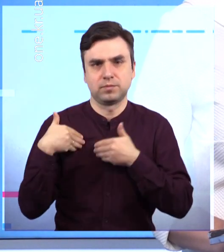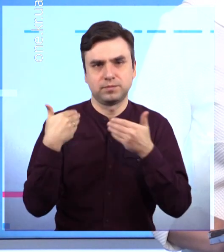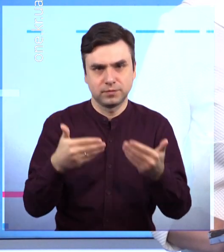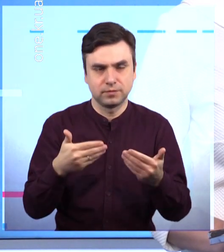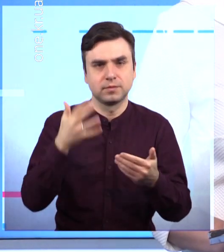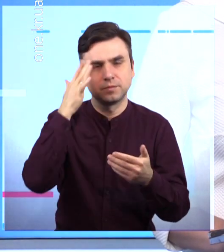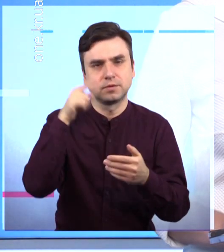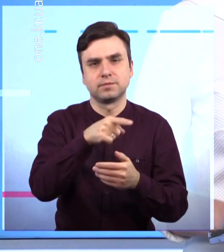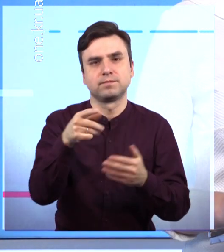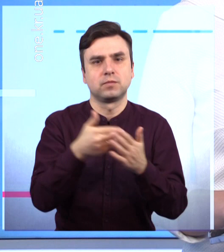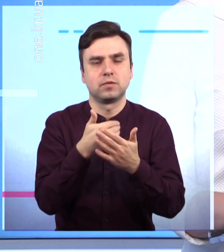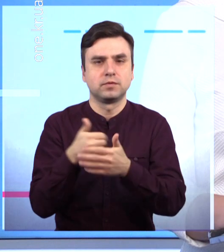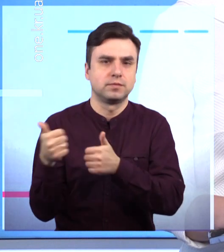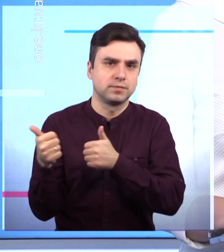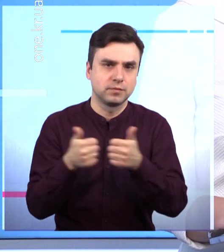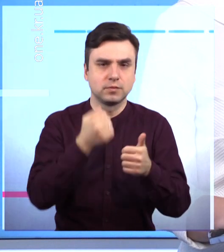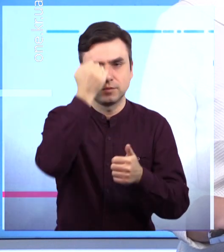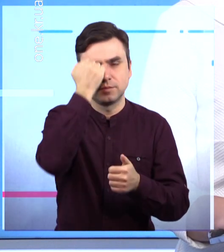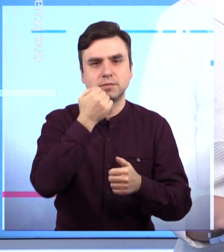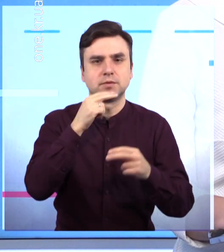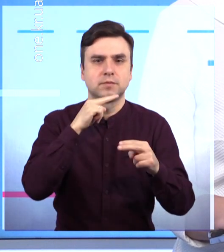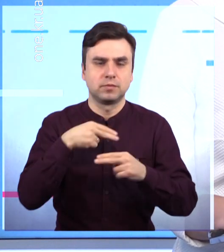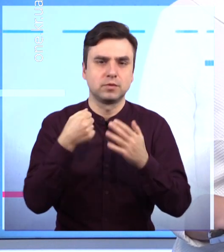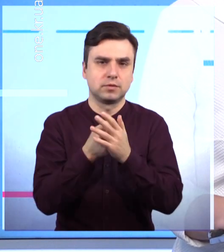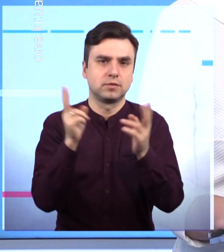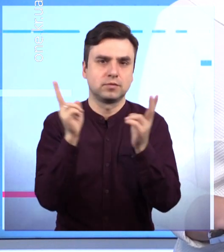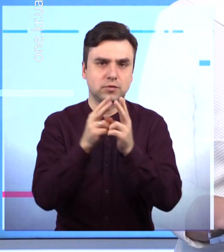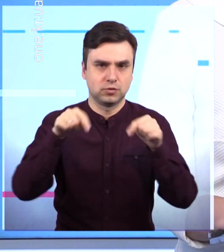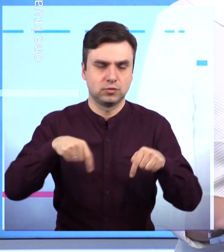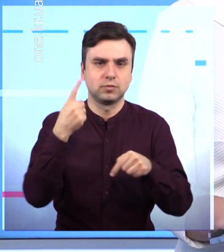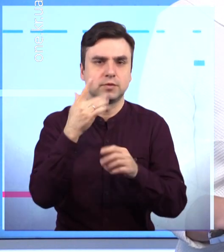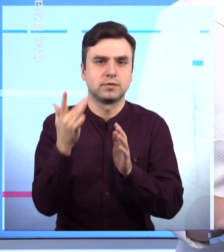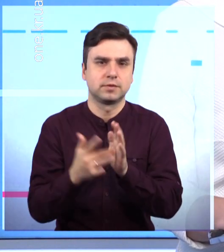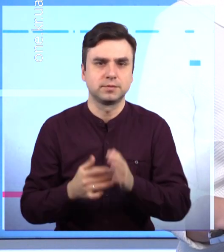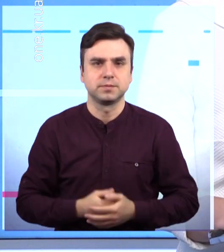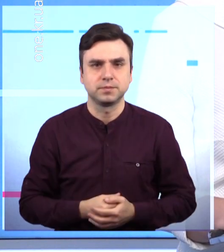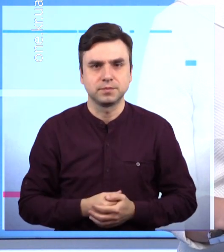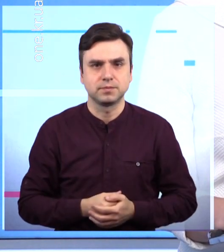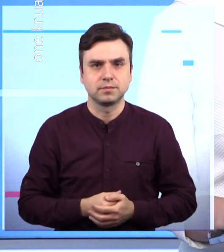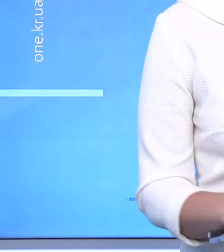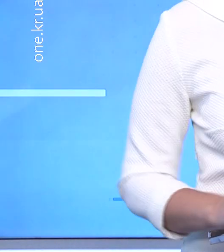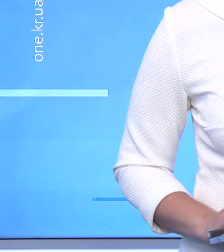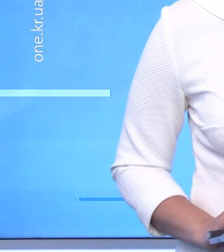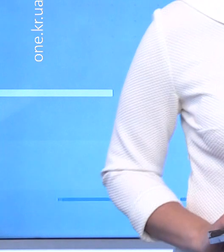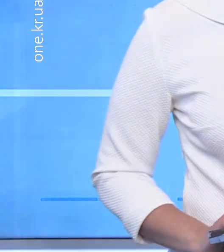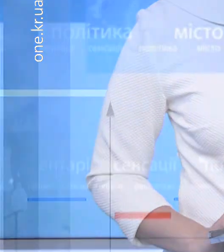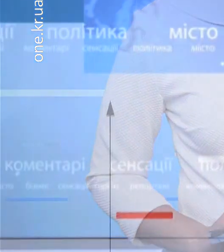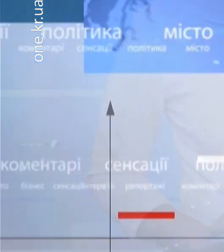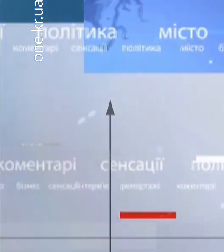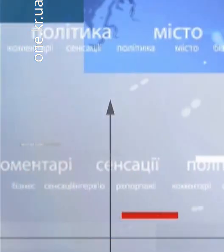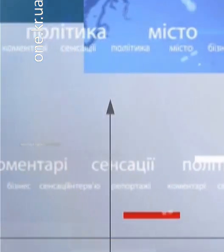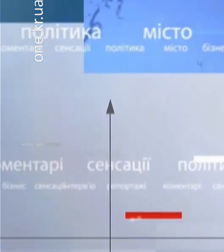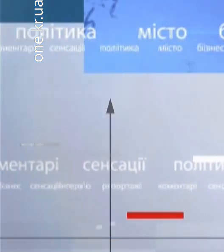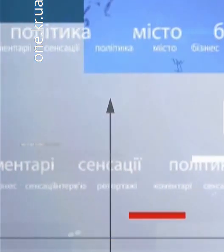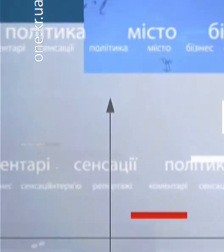гарні новини. У студії працювала Наталя Болденська. Дякую за увагу і до зустрічі на головному телеканалі «Міста». Дякую